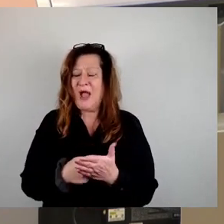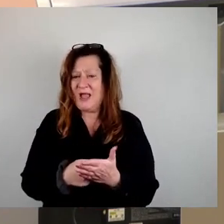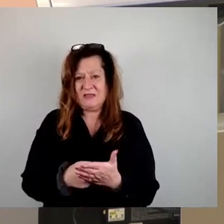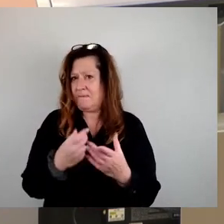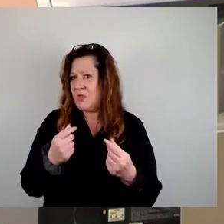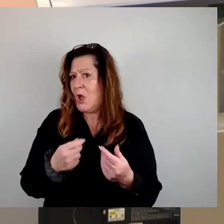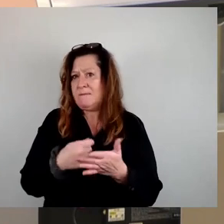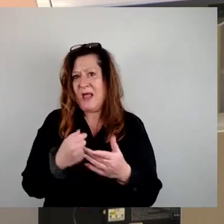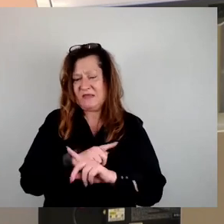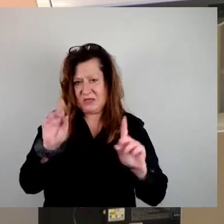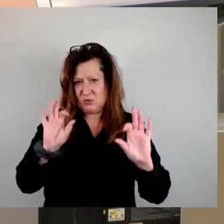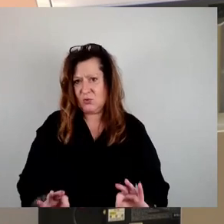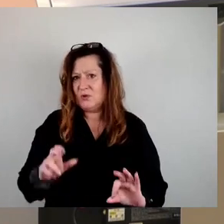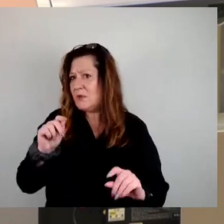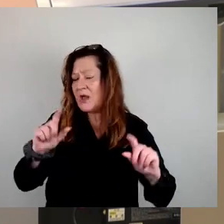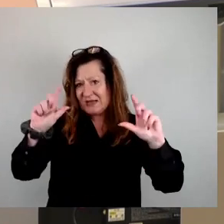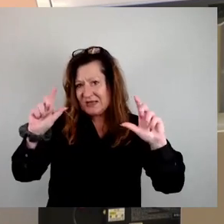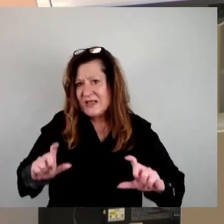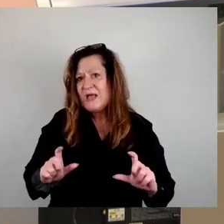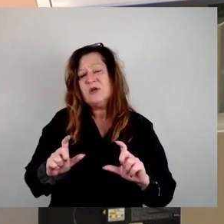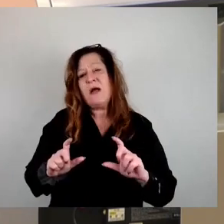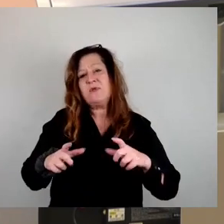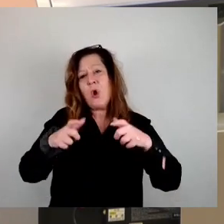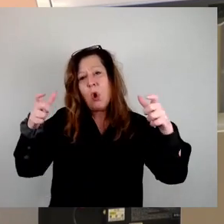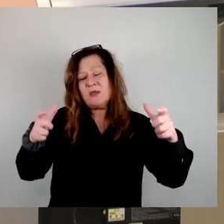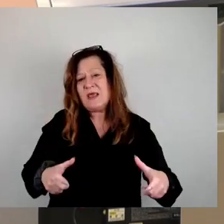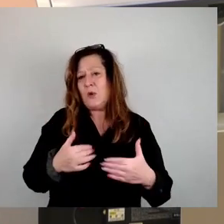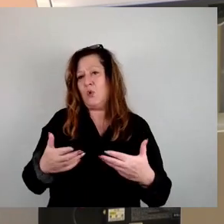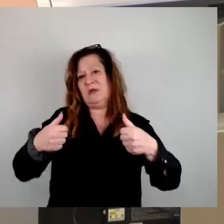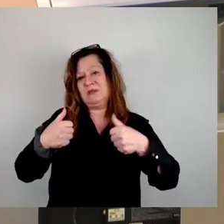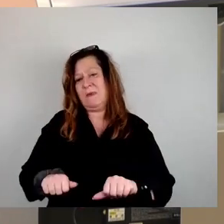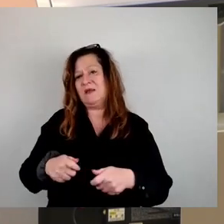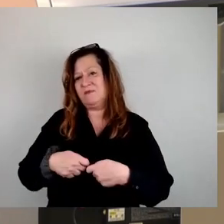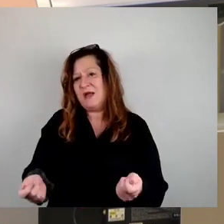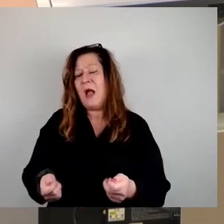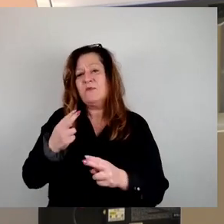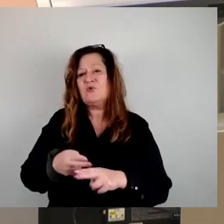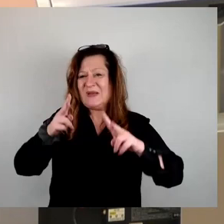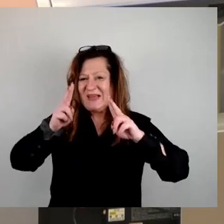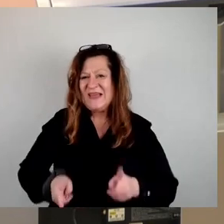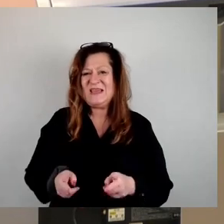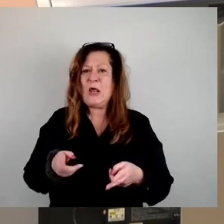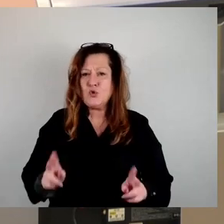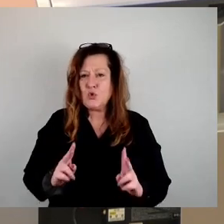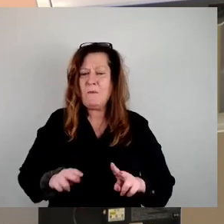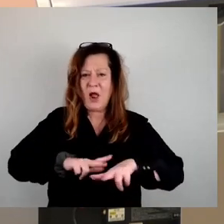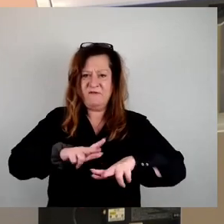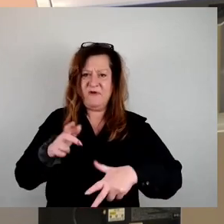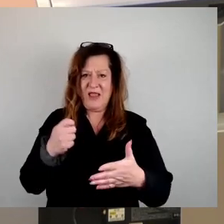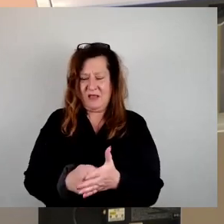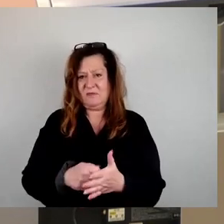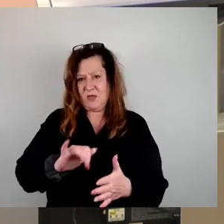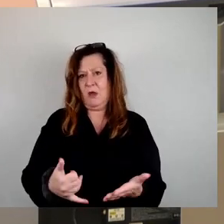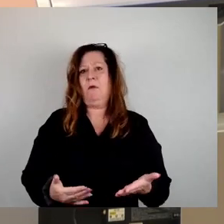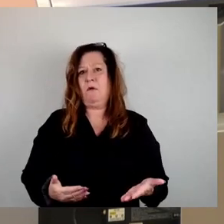Vergesellschaftung des Konzerns oder zumindest ein Zwangsverkauf zum realen Verkehrswert. Solange Sie aber als Vertreterin der